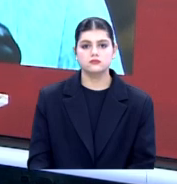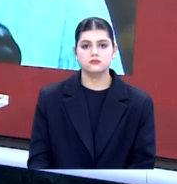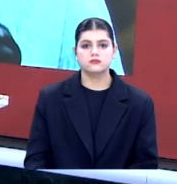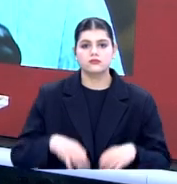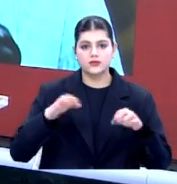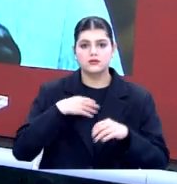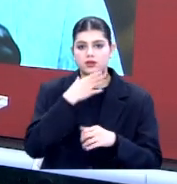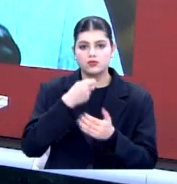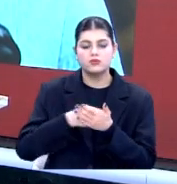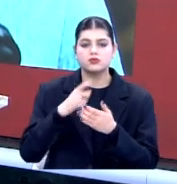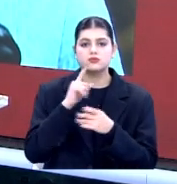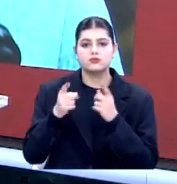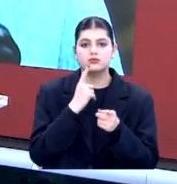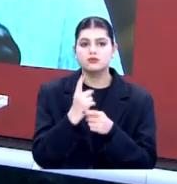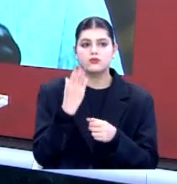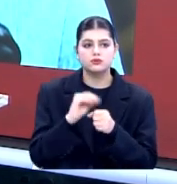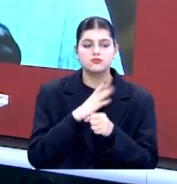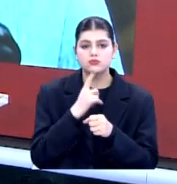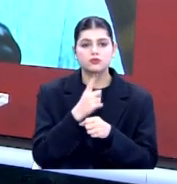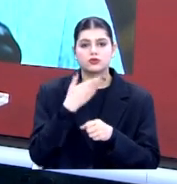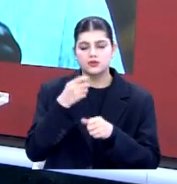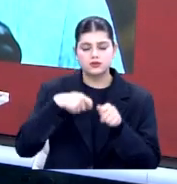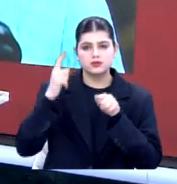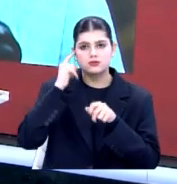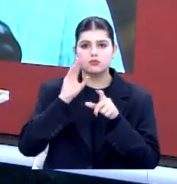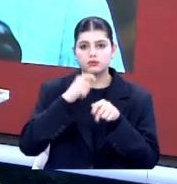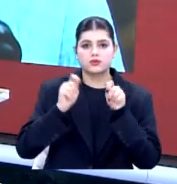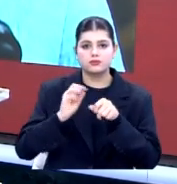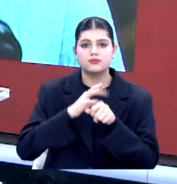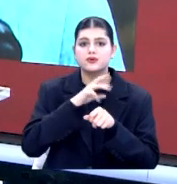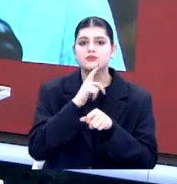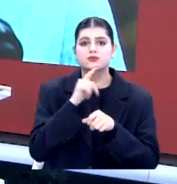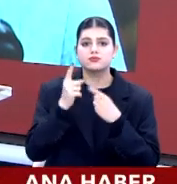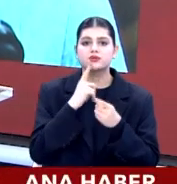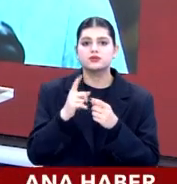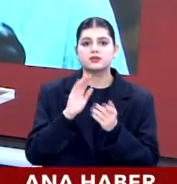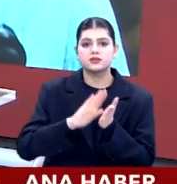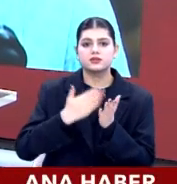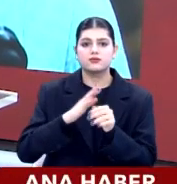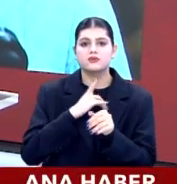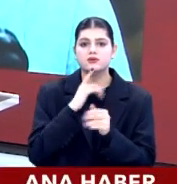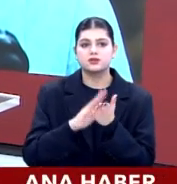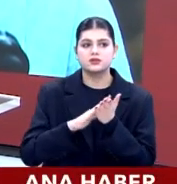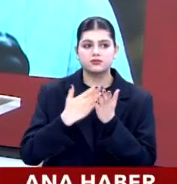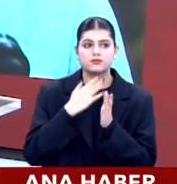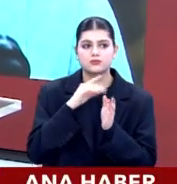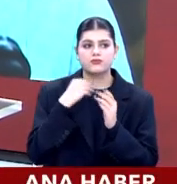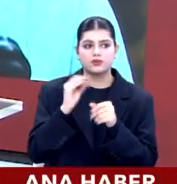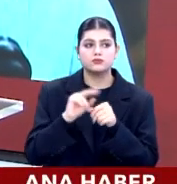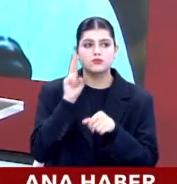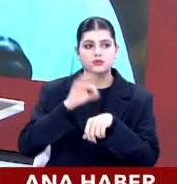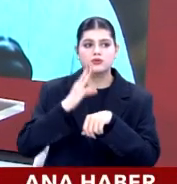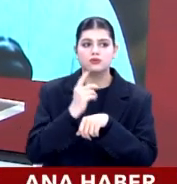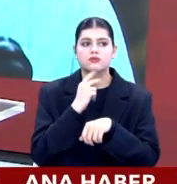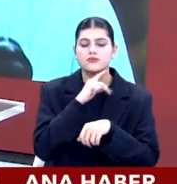Şimdi biz emekli maaşların şu olacak bu olacak diye senaryolardan konuşuyorduk ya Fransa'da bir istifa var. Şimdi önce bu istifayı bir vereyim son dakika olarak.